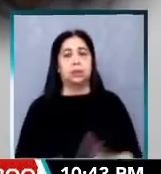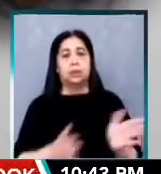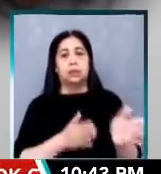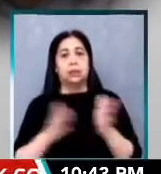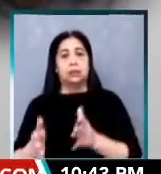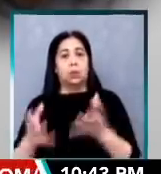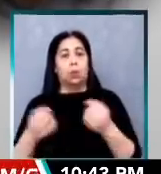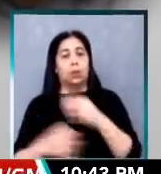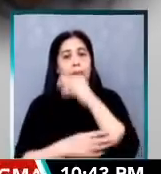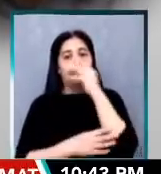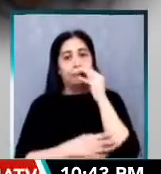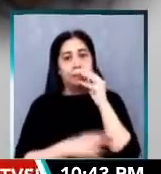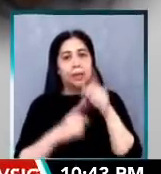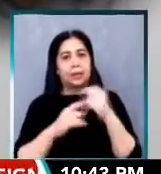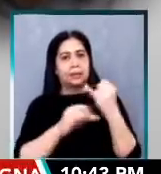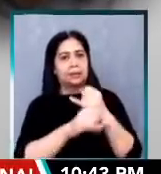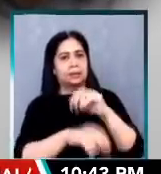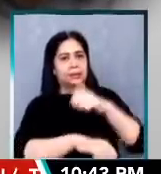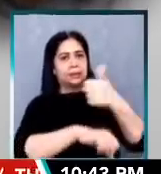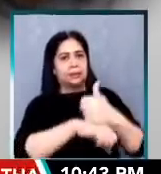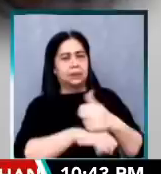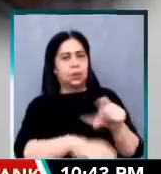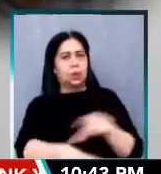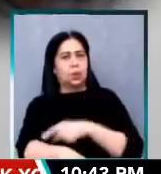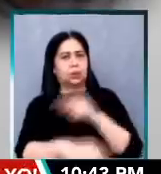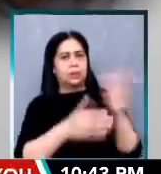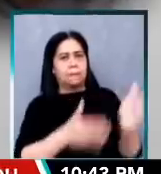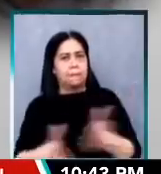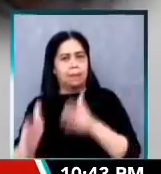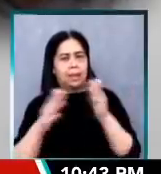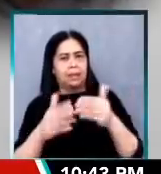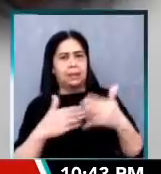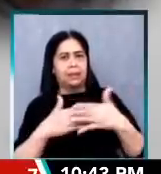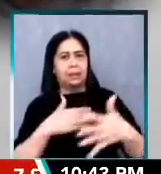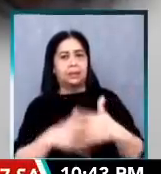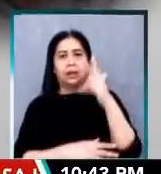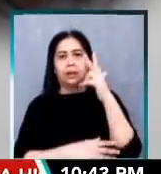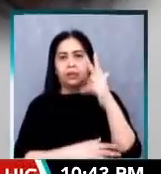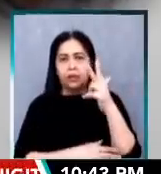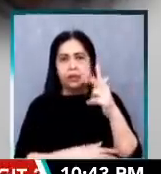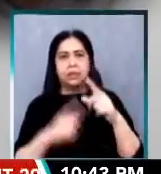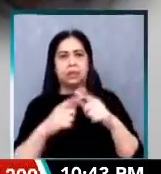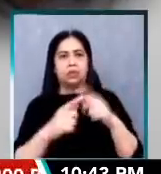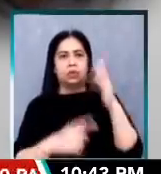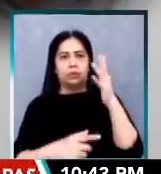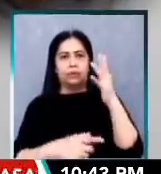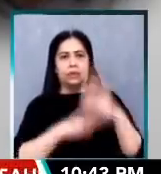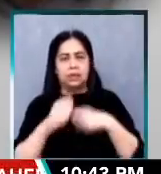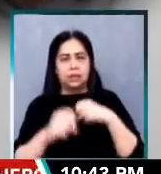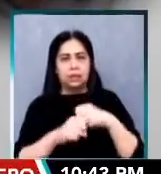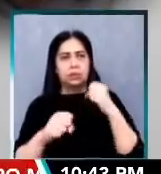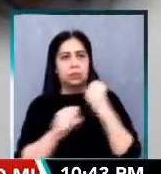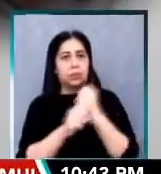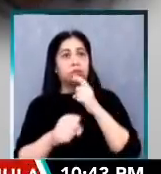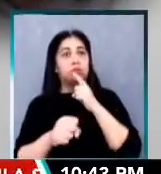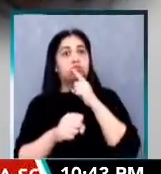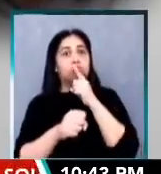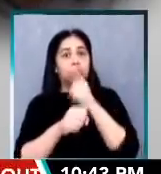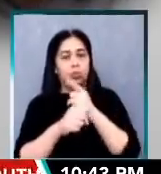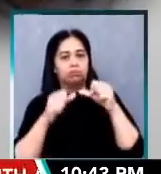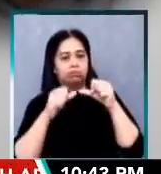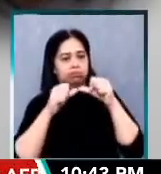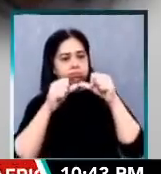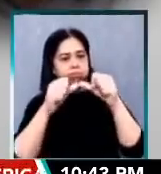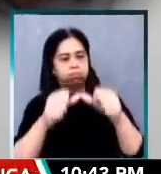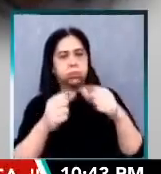institutionalize ang isang long-term plan para sa susunod na 30 hanggang 50 taon para tiyak na maipapatupad ang mga programa ng gobyerno